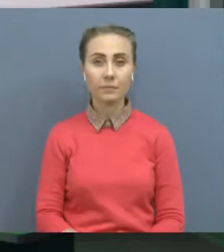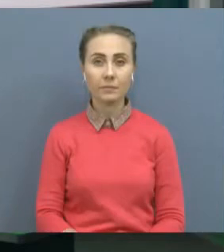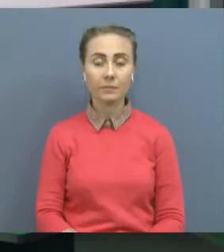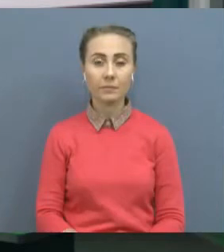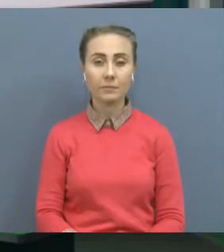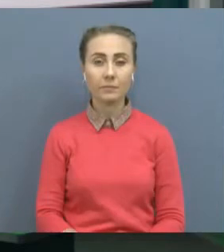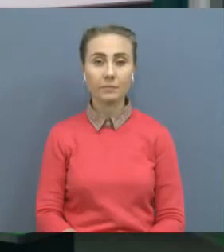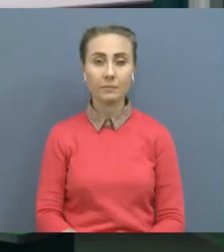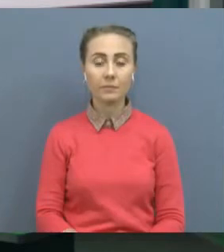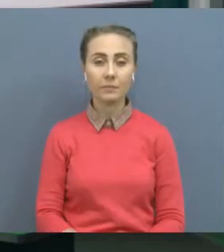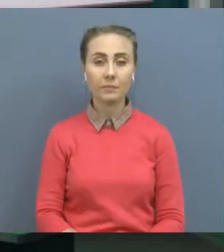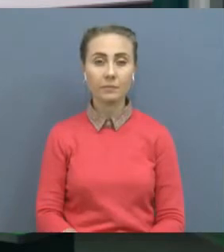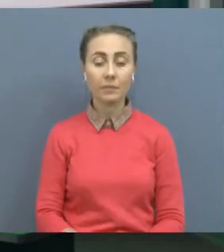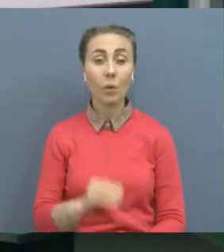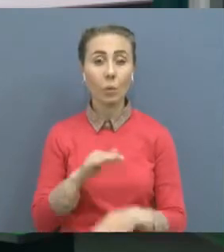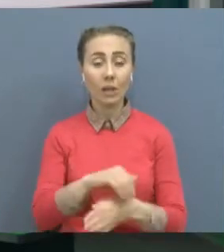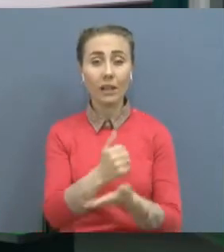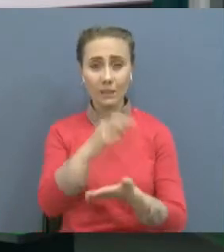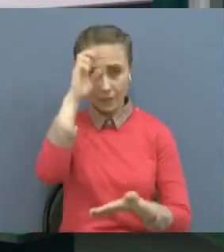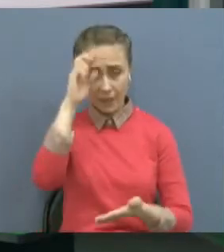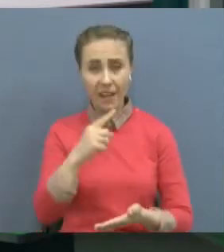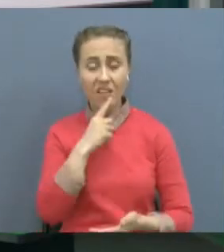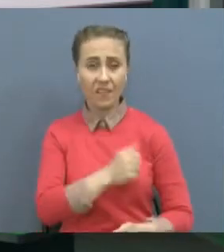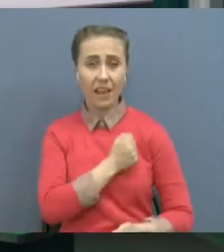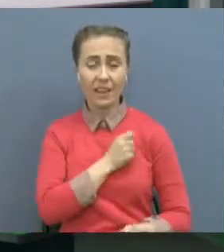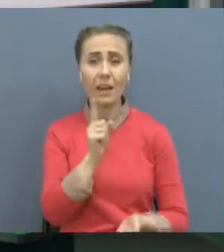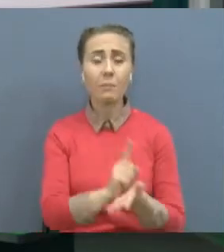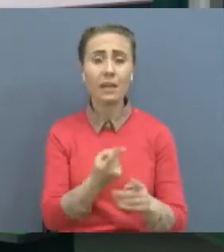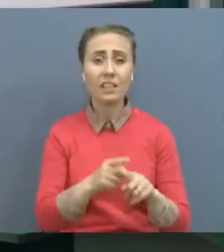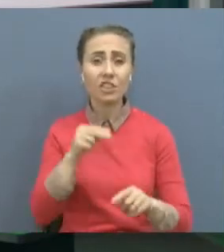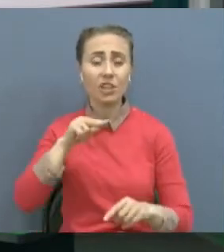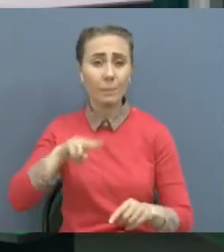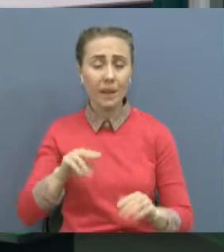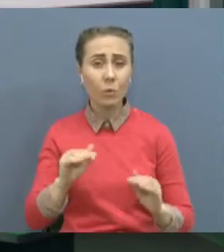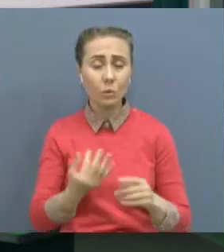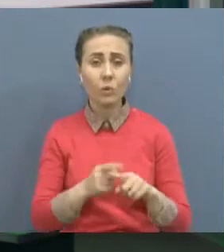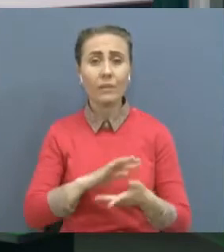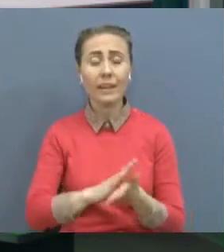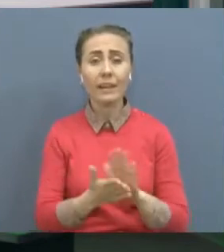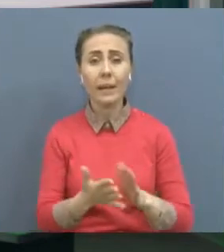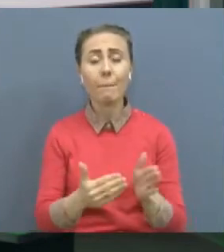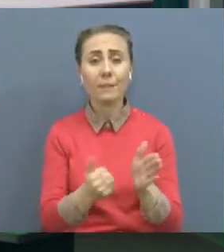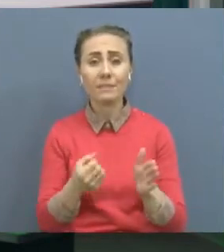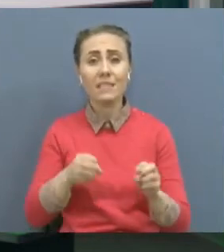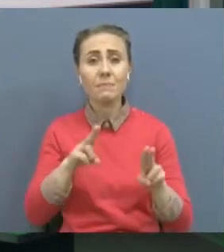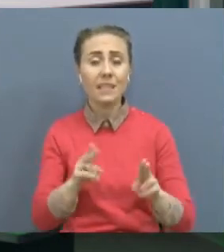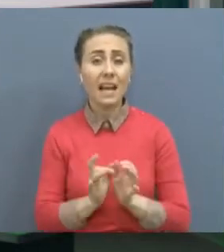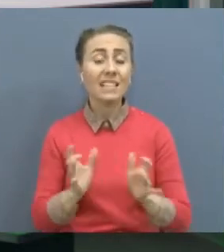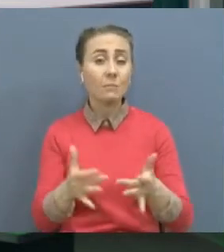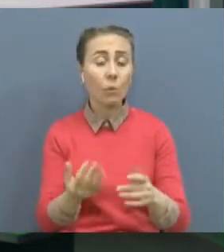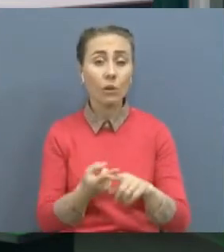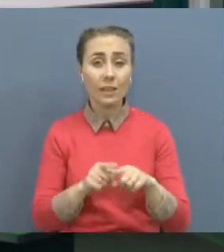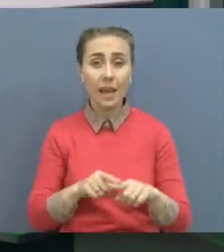Мемлекет башысы Қазын Жымартуқаевтың жарылығы мен әскери міндеттілер төтенше жағдай кезінде арнайы жиынға шақырылды. Жергілік